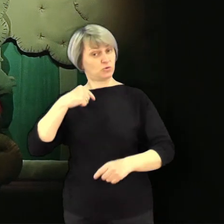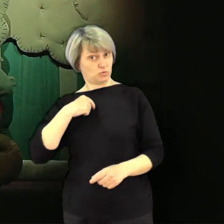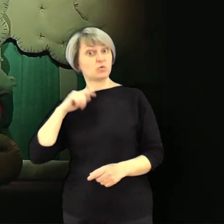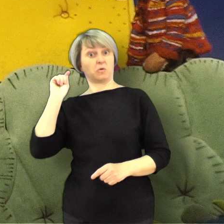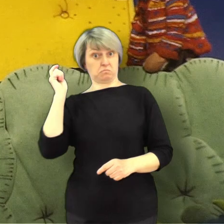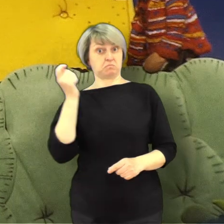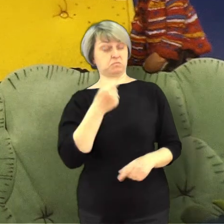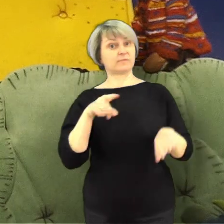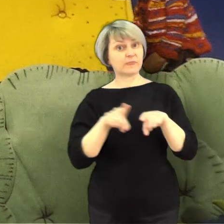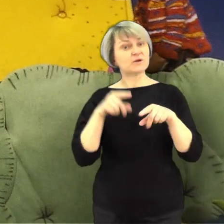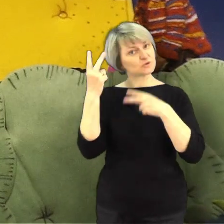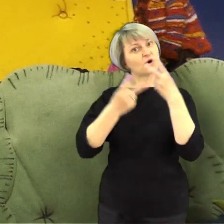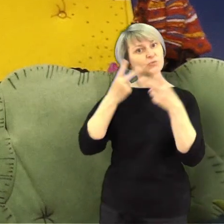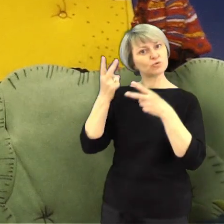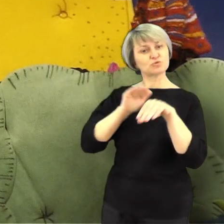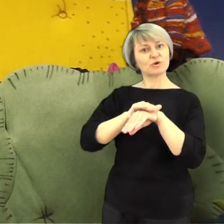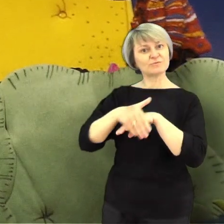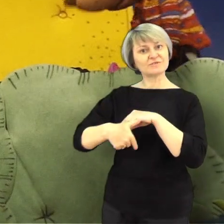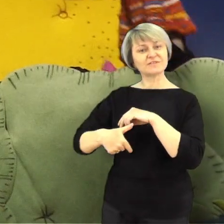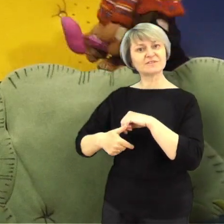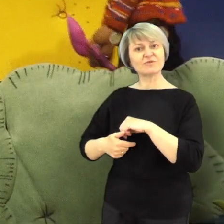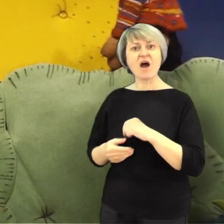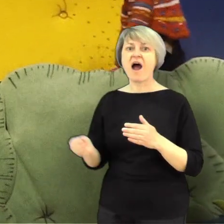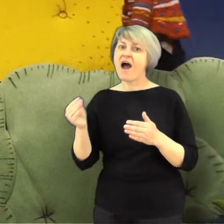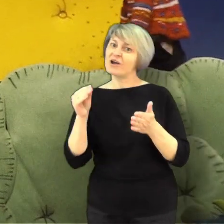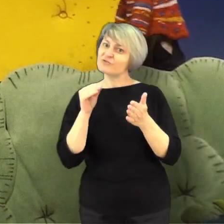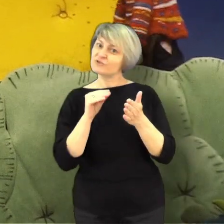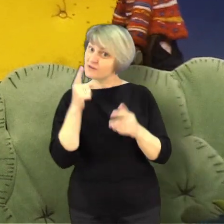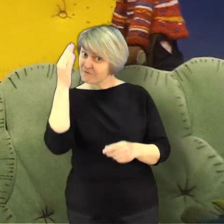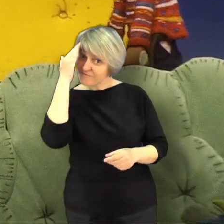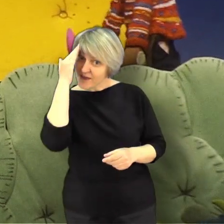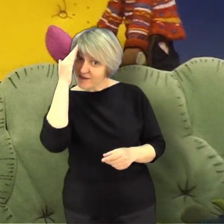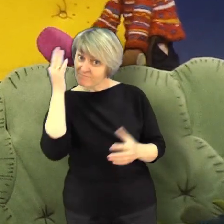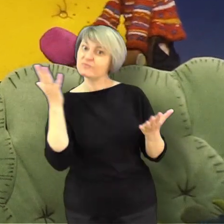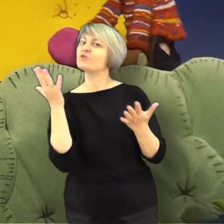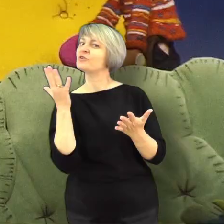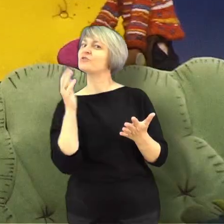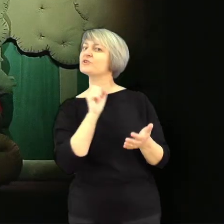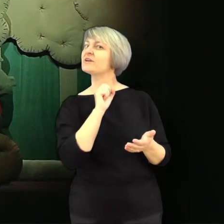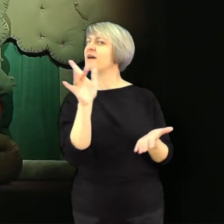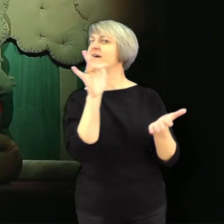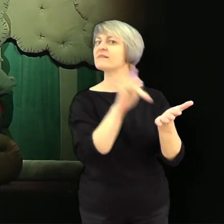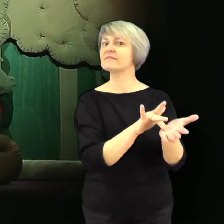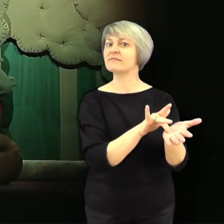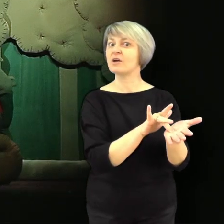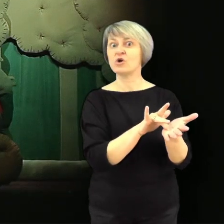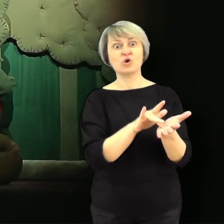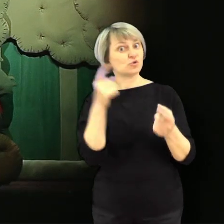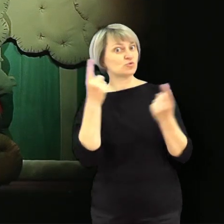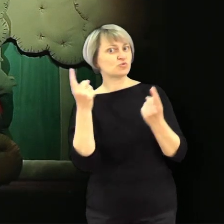ja... Podróżnik Majorka także go szukam Hoho! W dodatku wiem, Wiem, gdzie ono się